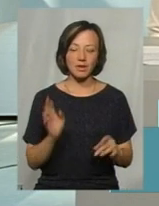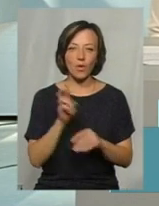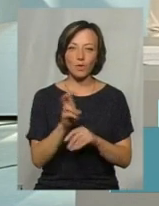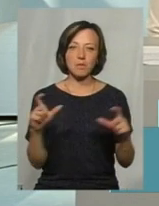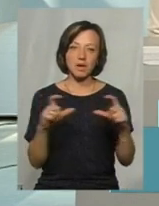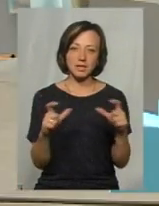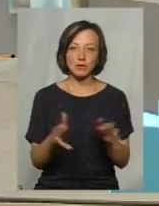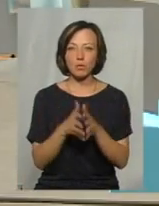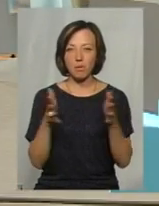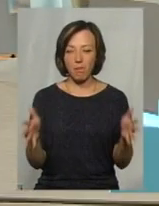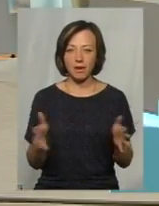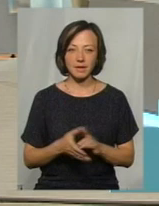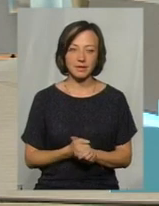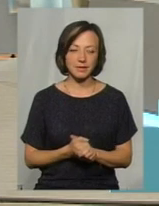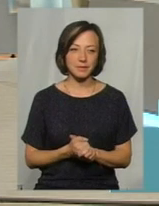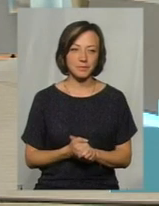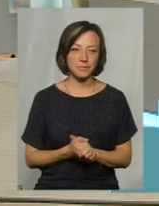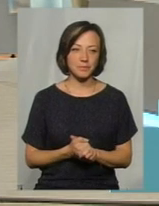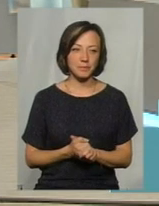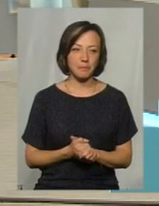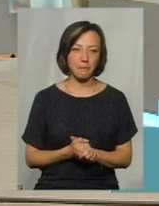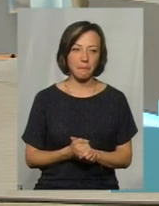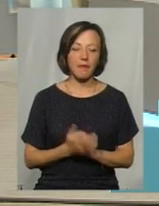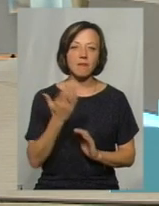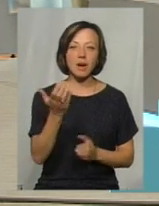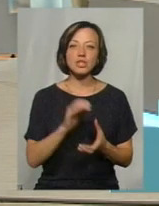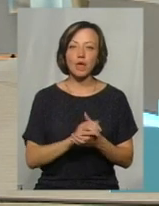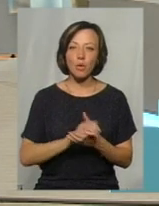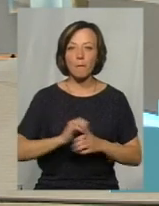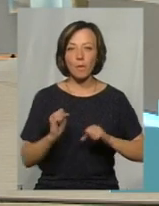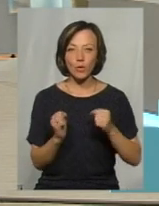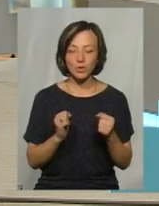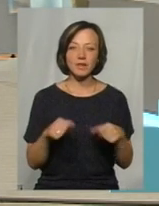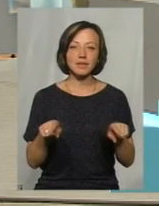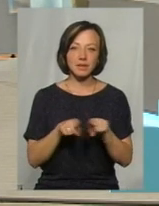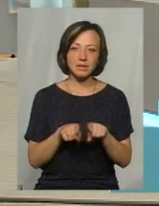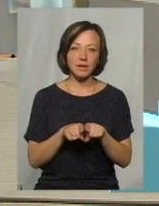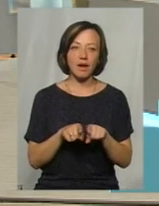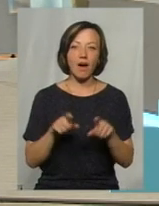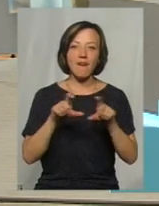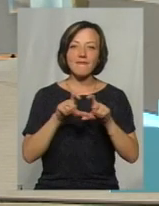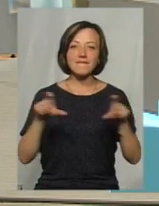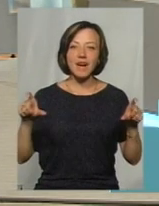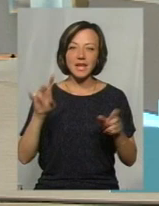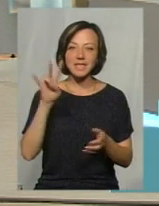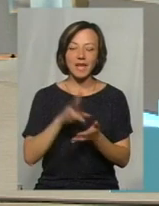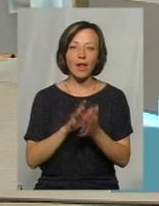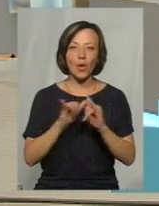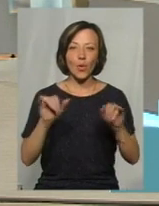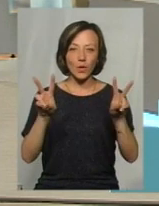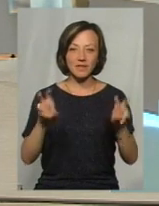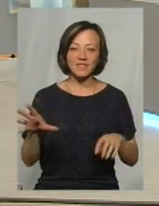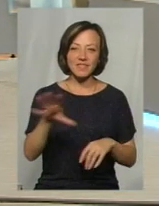магазин, супермаркет. А ваші знайомі там подруги, друзі? В агенції сталого розвитку також всі